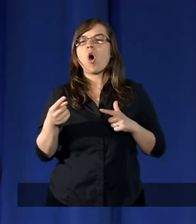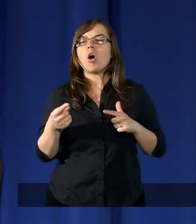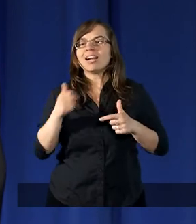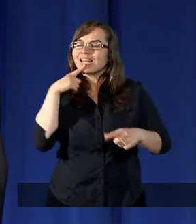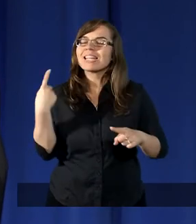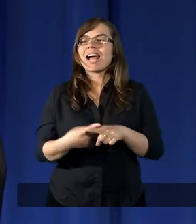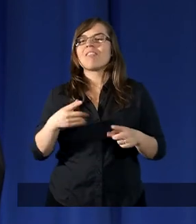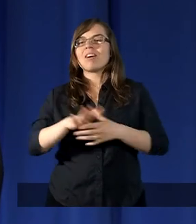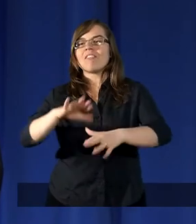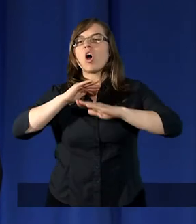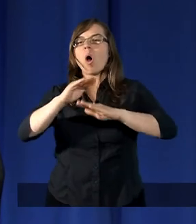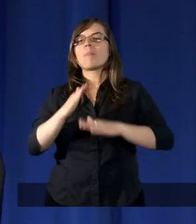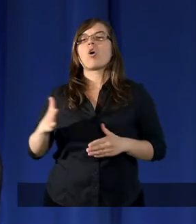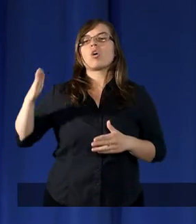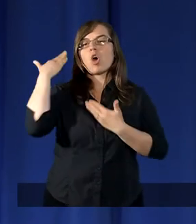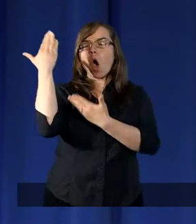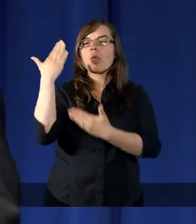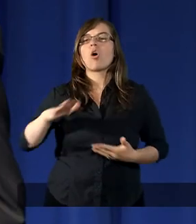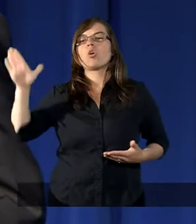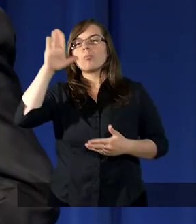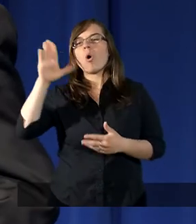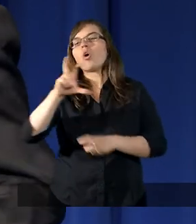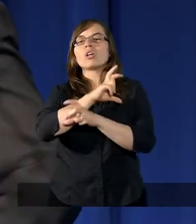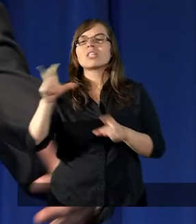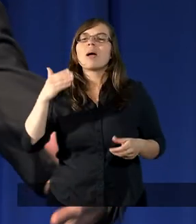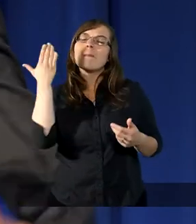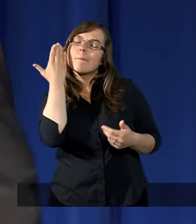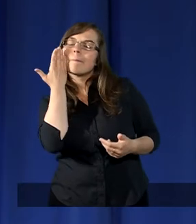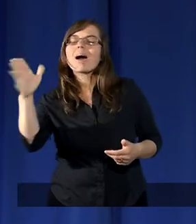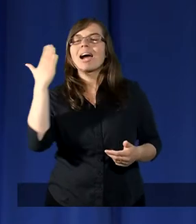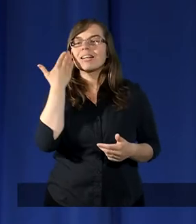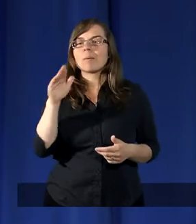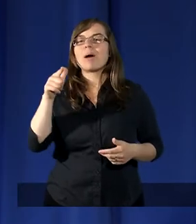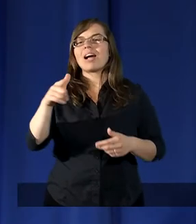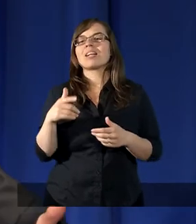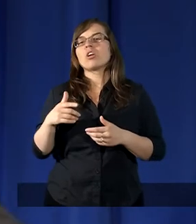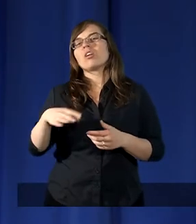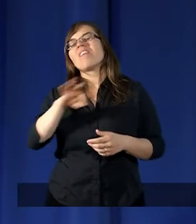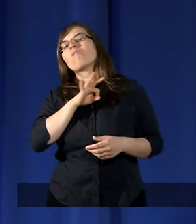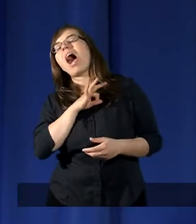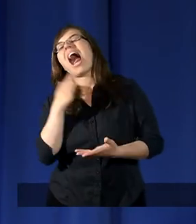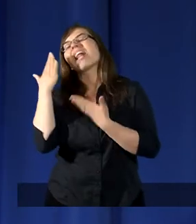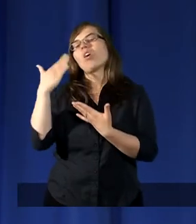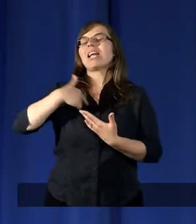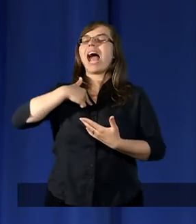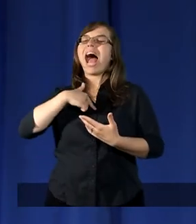zdecydowanie w obronie honoru Boga? Czy może bardziej dbamy o nasz własny honor?